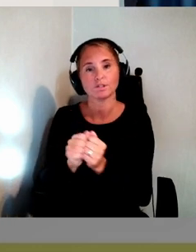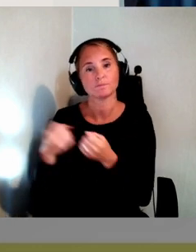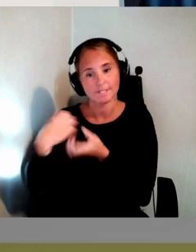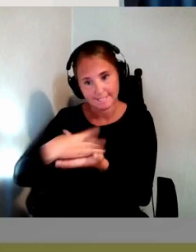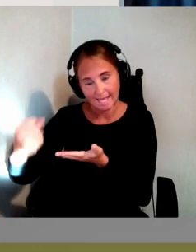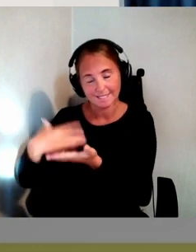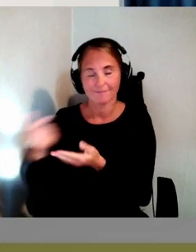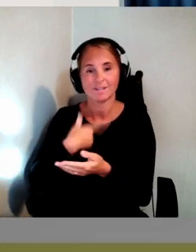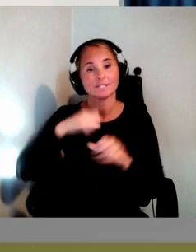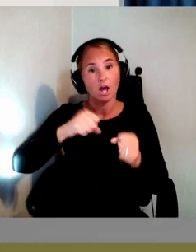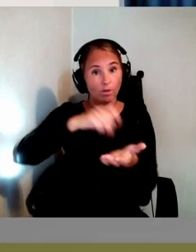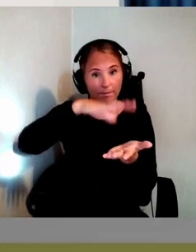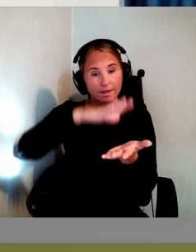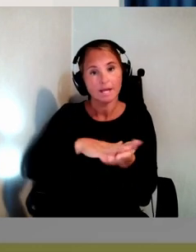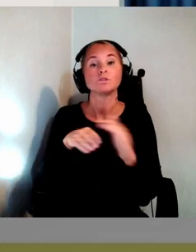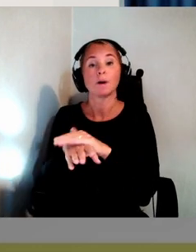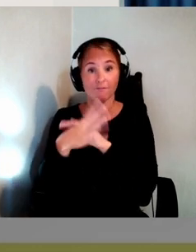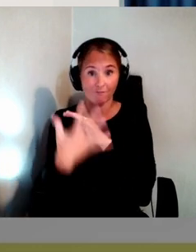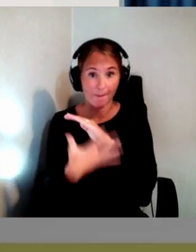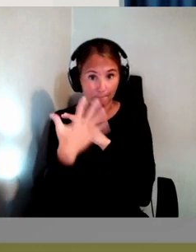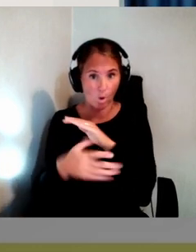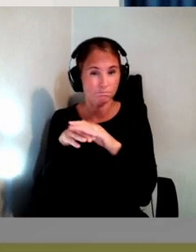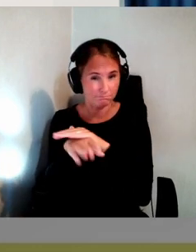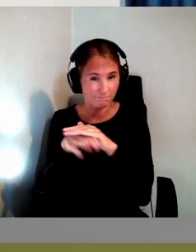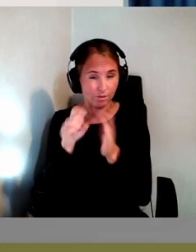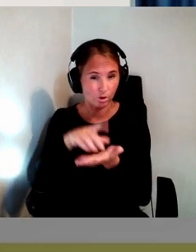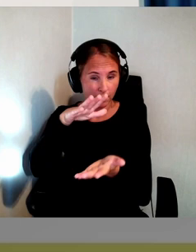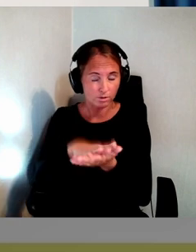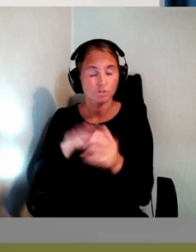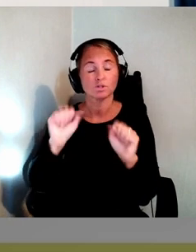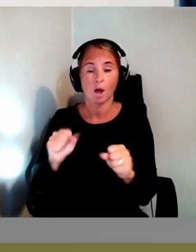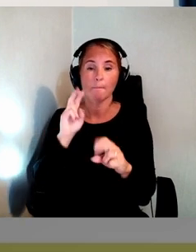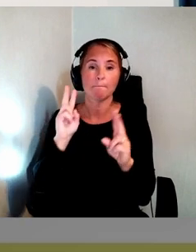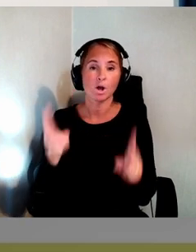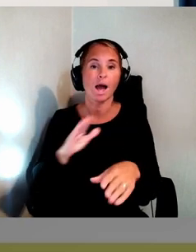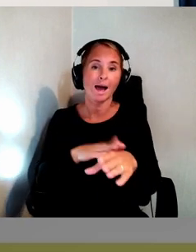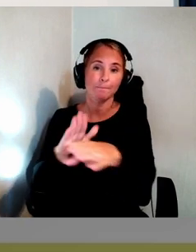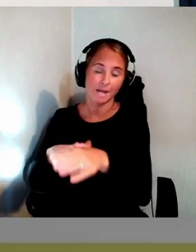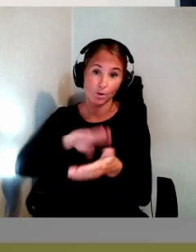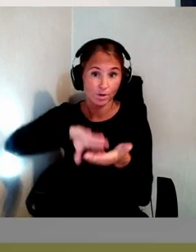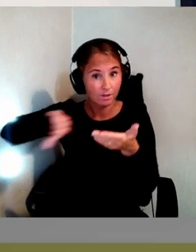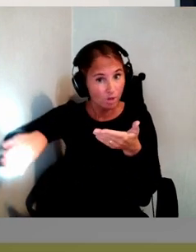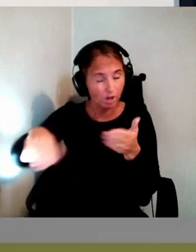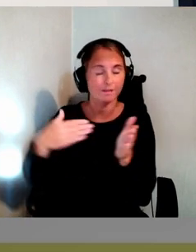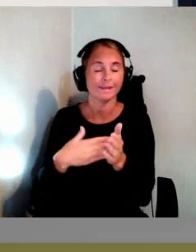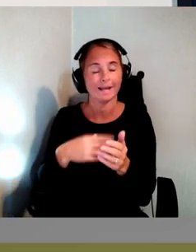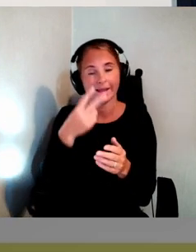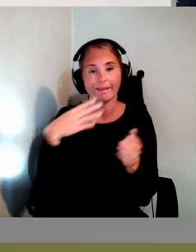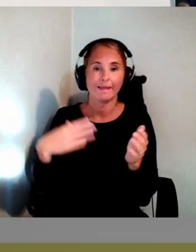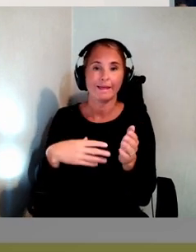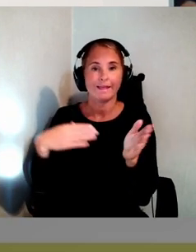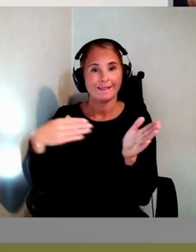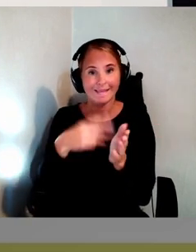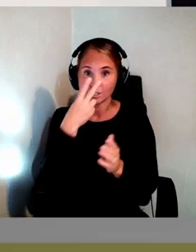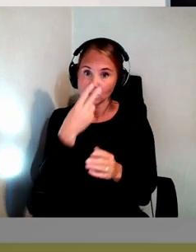dokumentation i fem år. Vi ska också anmäla eventuella undantag till tillsynsmyndigheter. Om vi